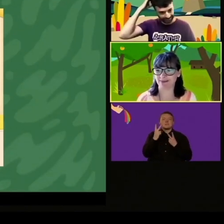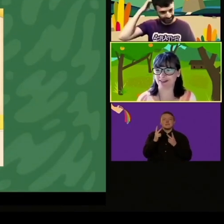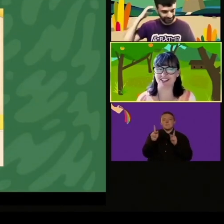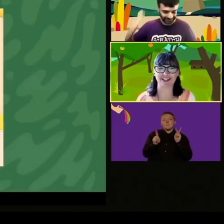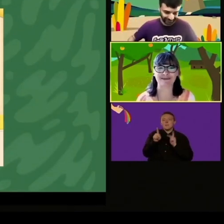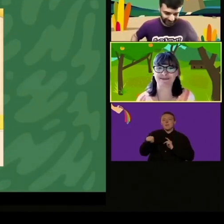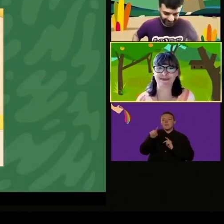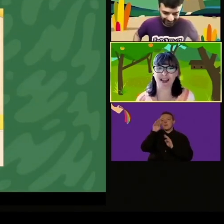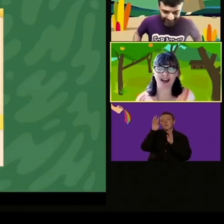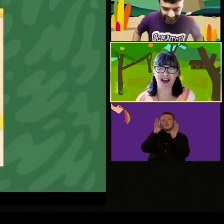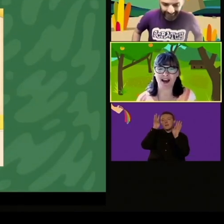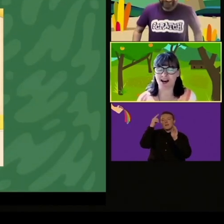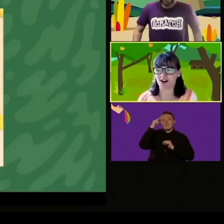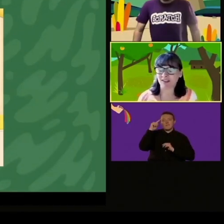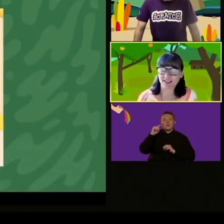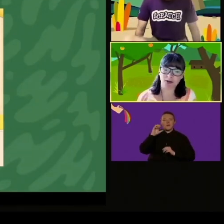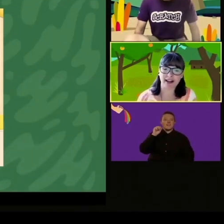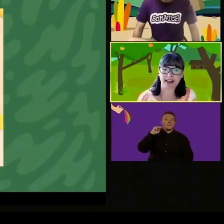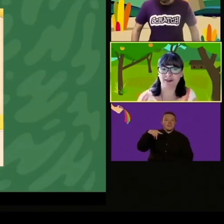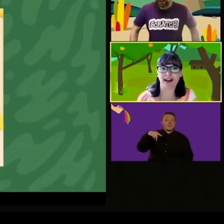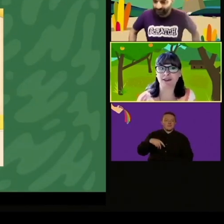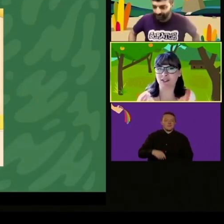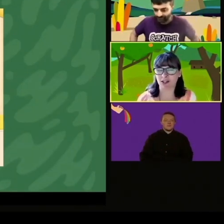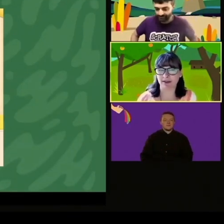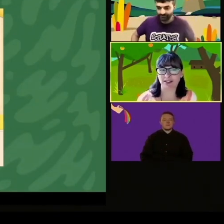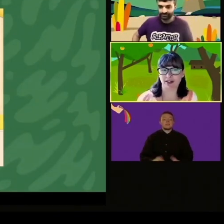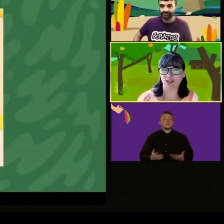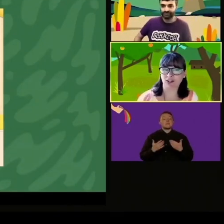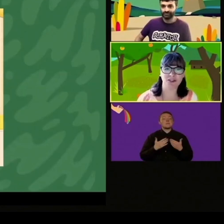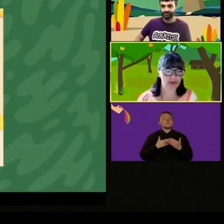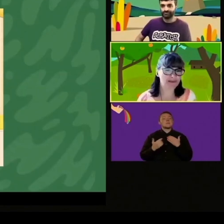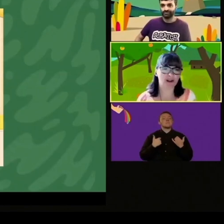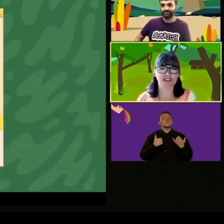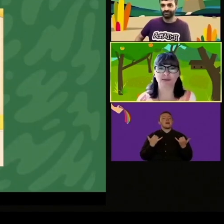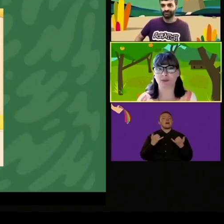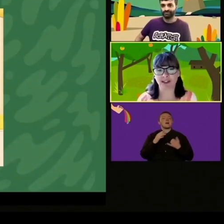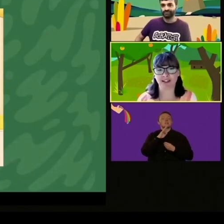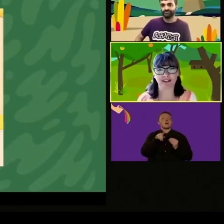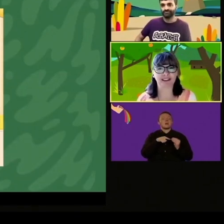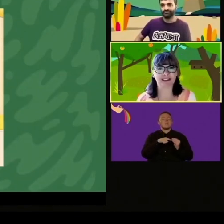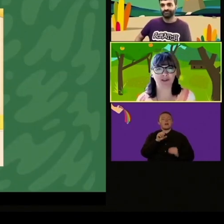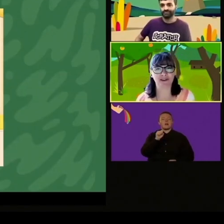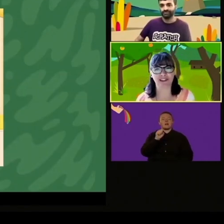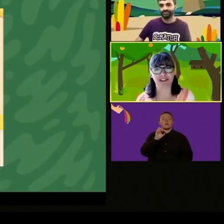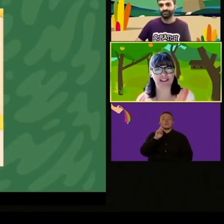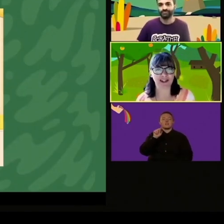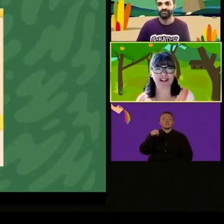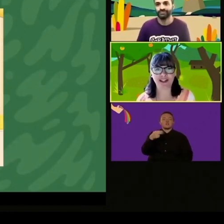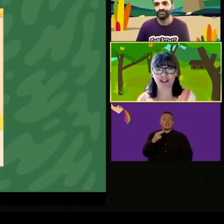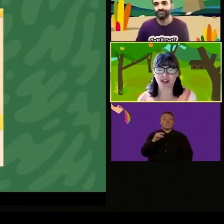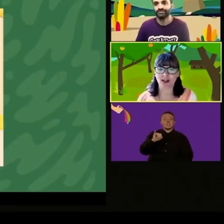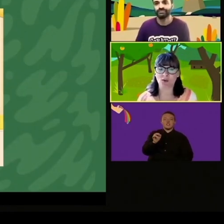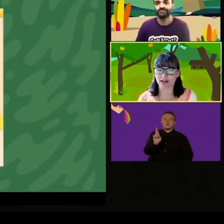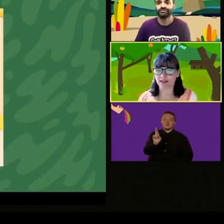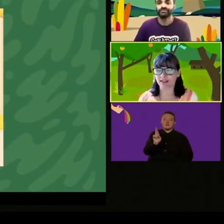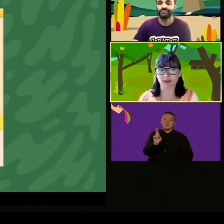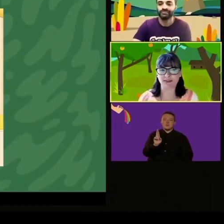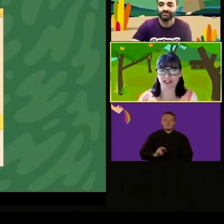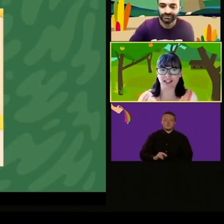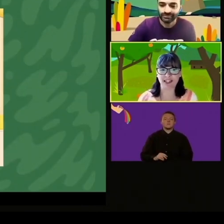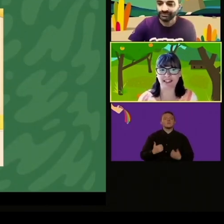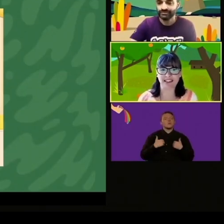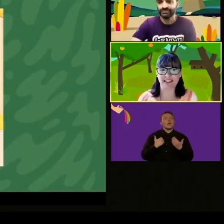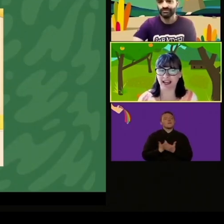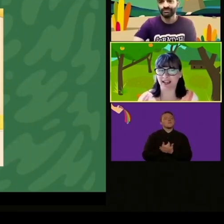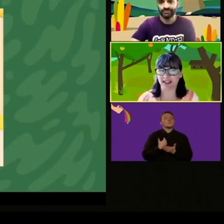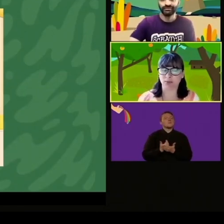in cui abbiamo diverse persone che rappresentano una varietà di diverse persone con diversi precedenti e backgrounds e